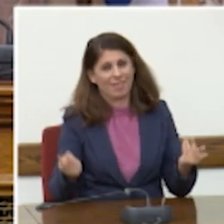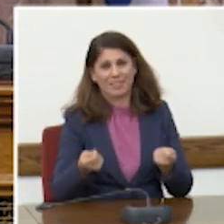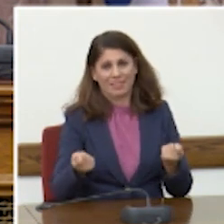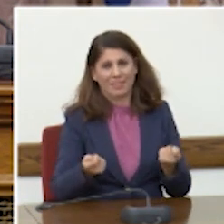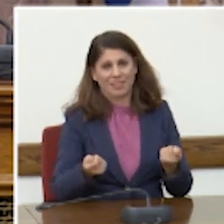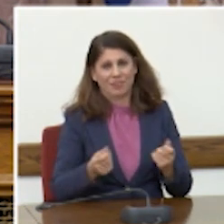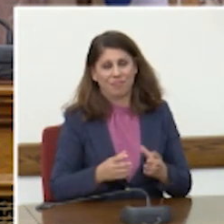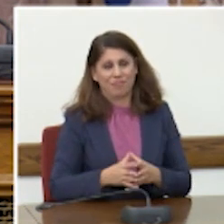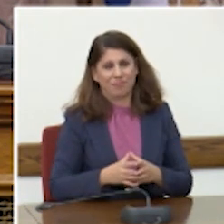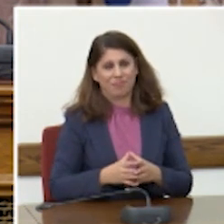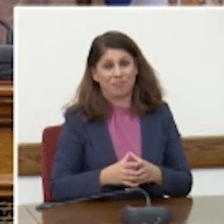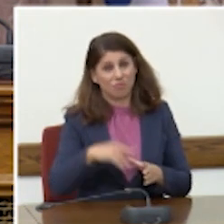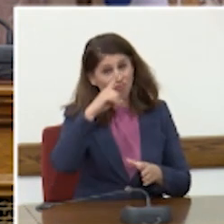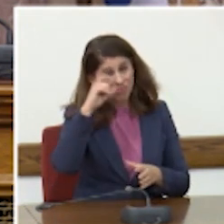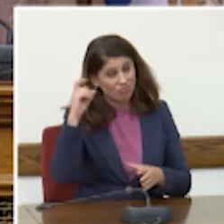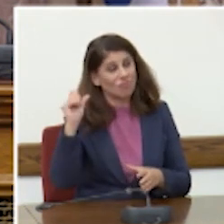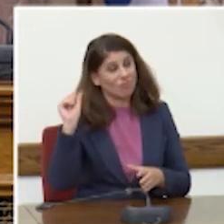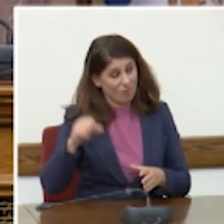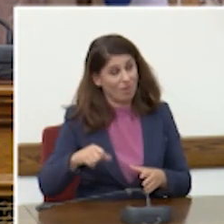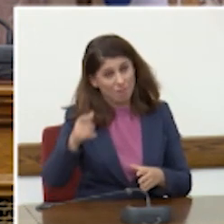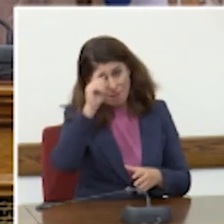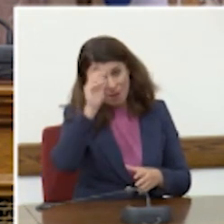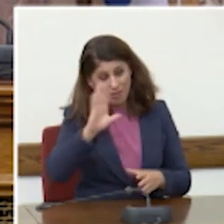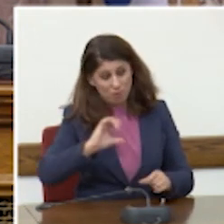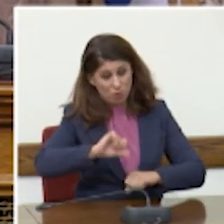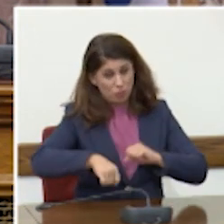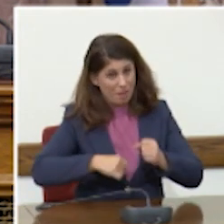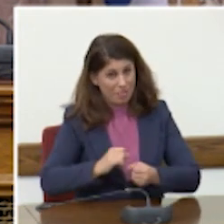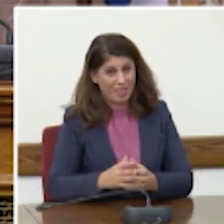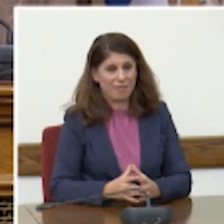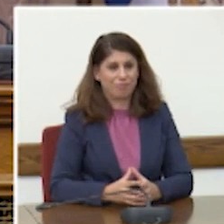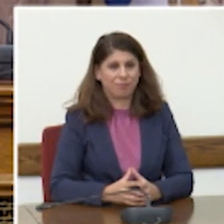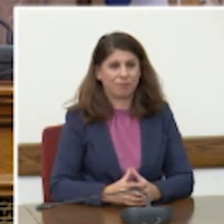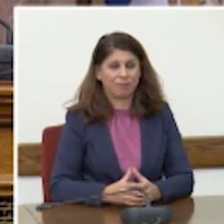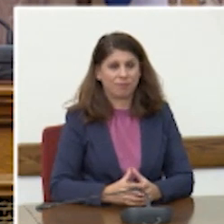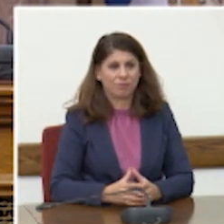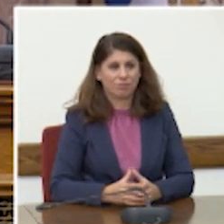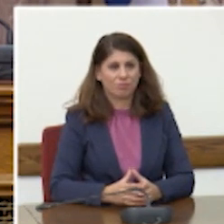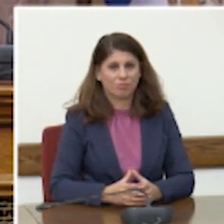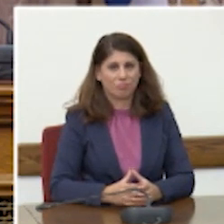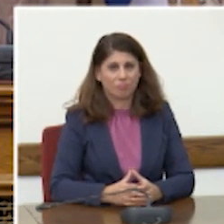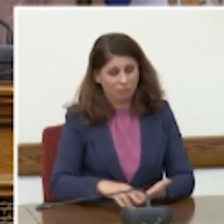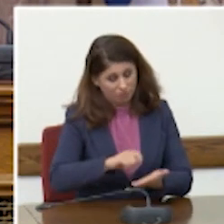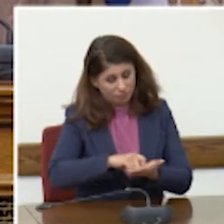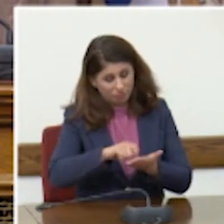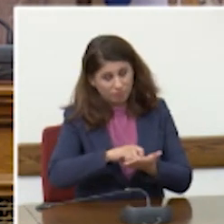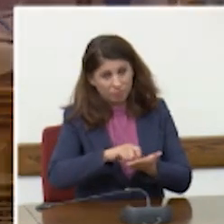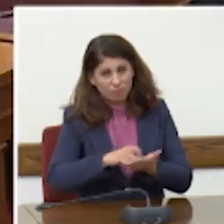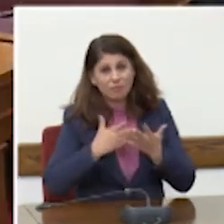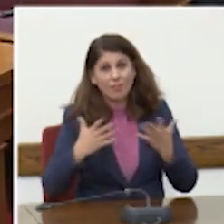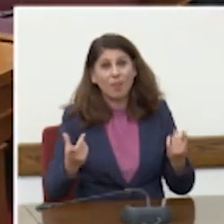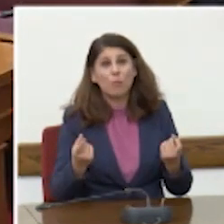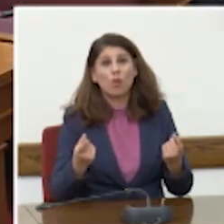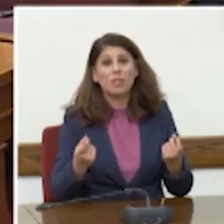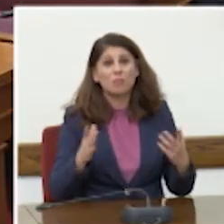δύσκολη ομολογουμένως προσπάθειά σας να αποτυπώσουμε τις μεγάλες προκλήσεις που αντιμετωπίζει